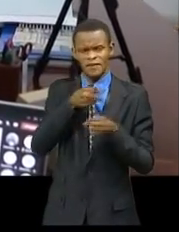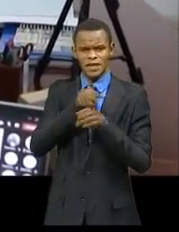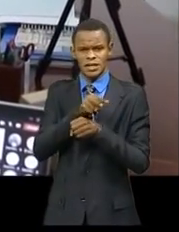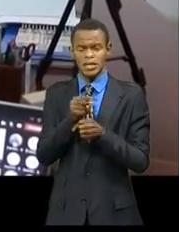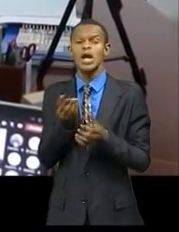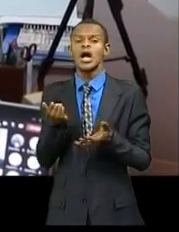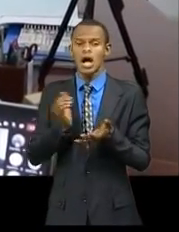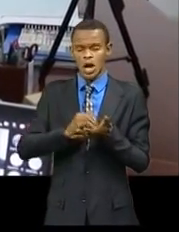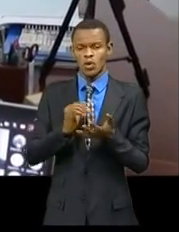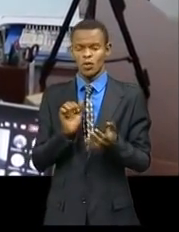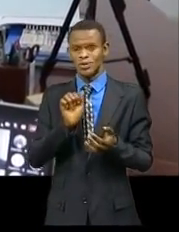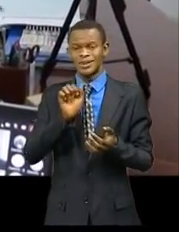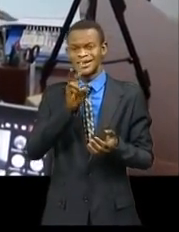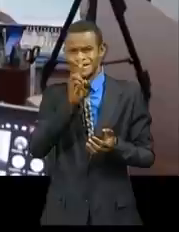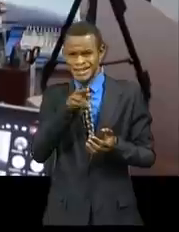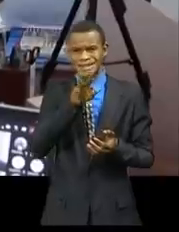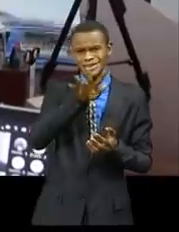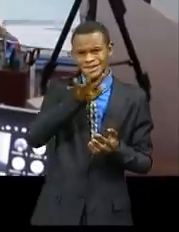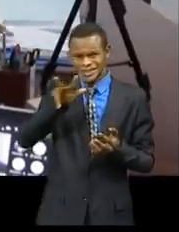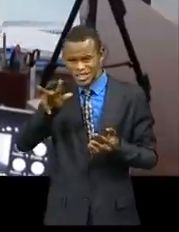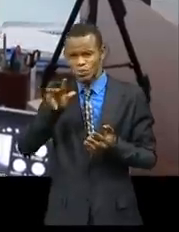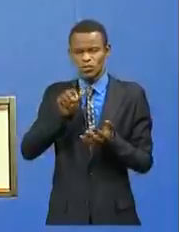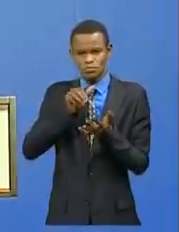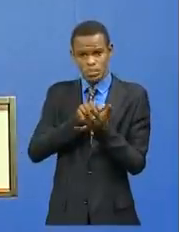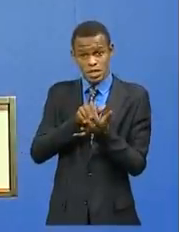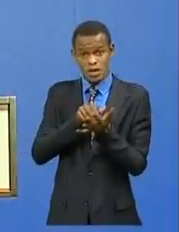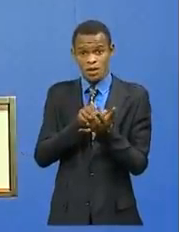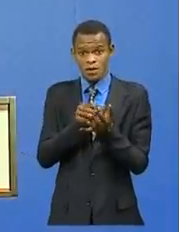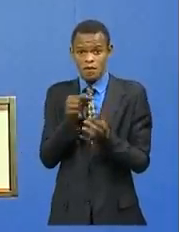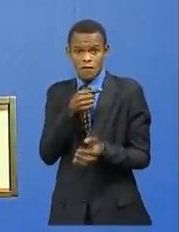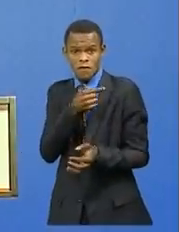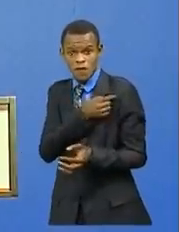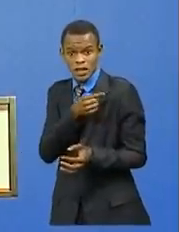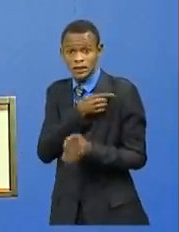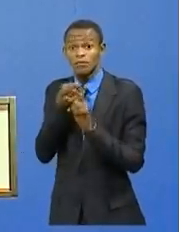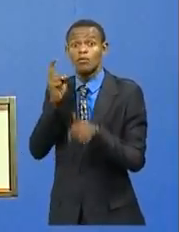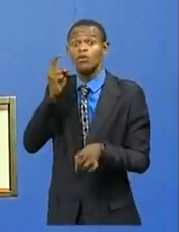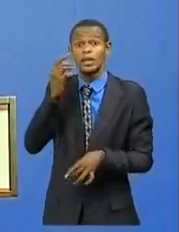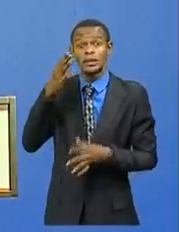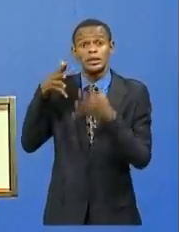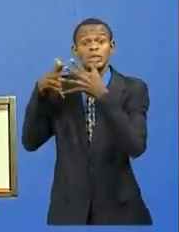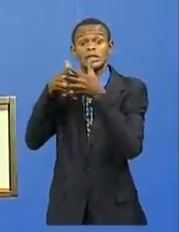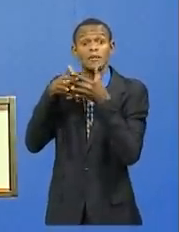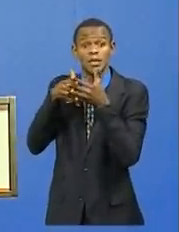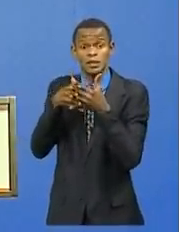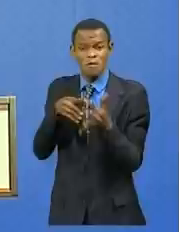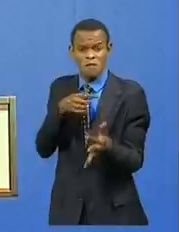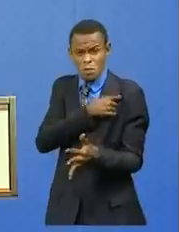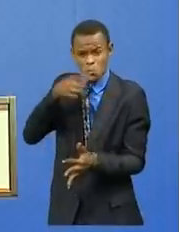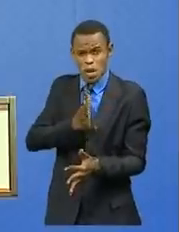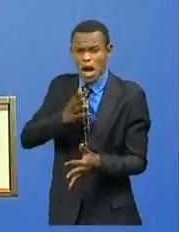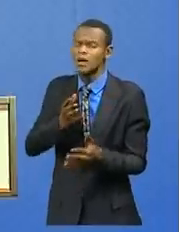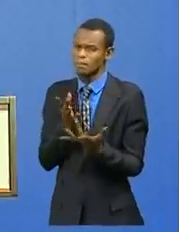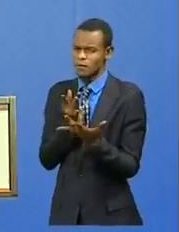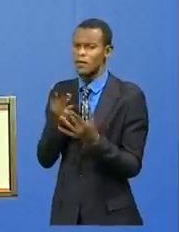vaccins Moderna provenant des États-Unis d'Amérique sont attendues en septembre prochain. Les accords